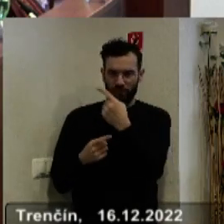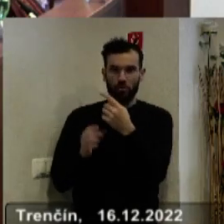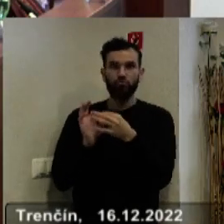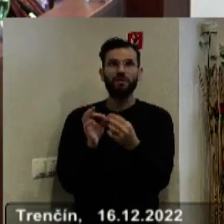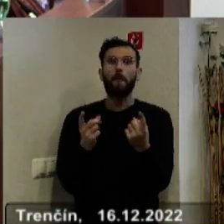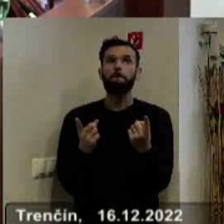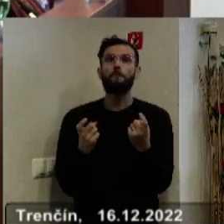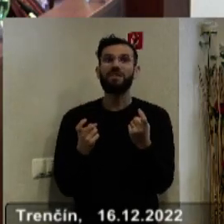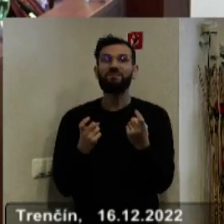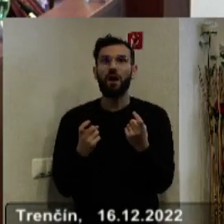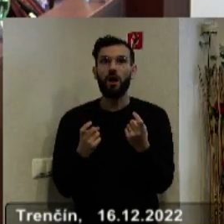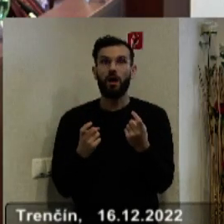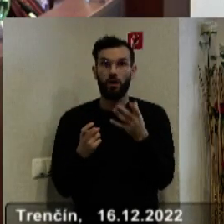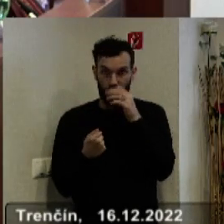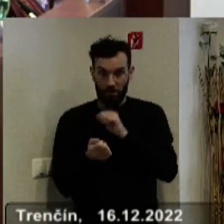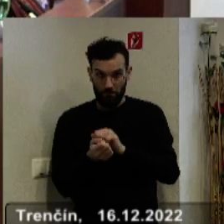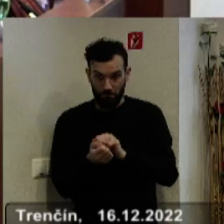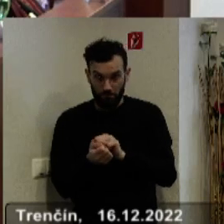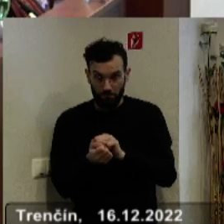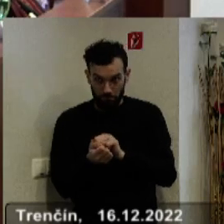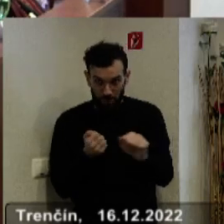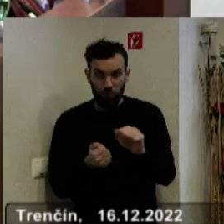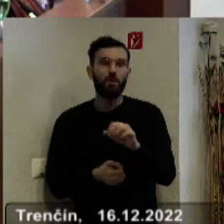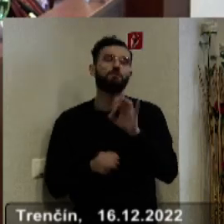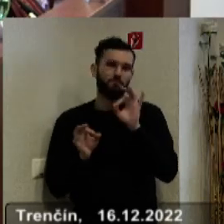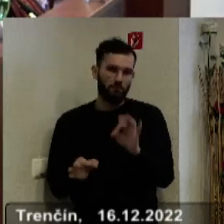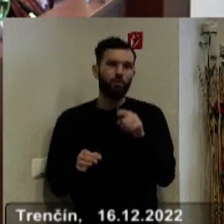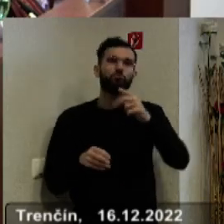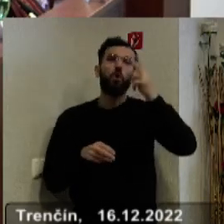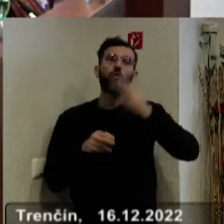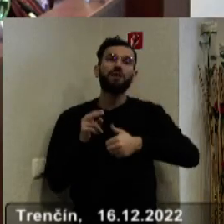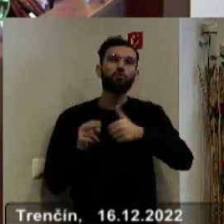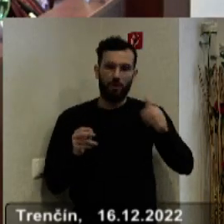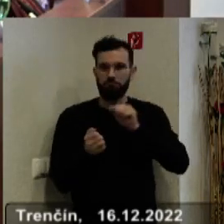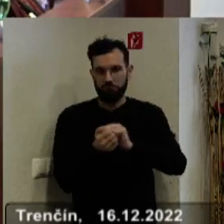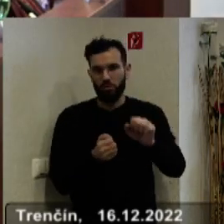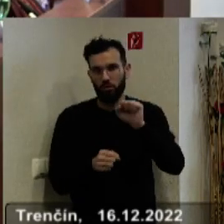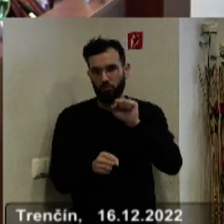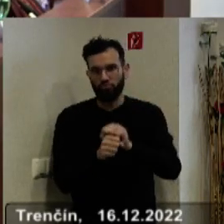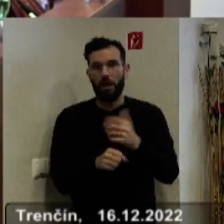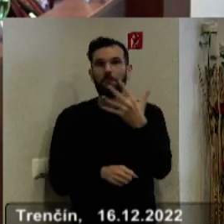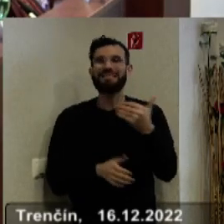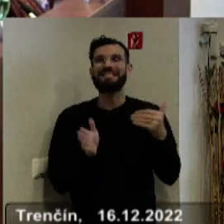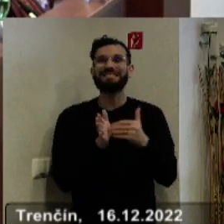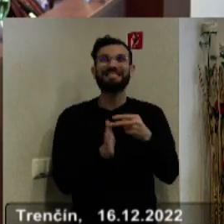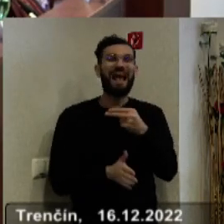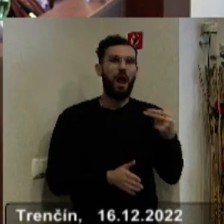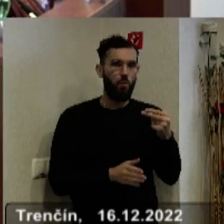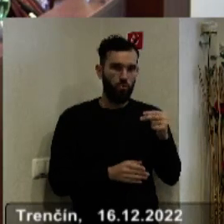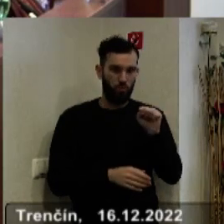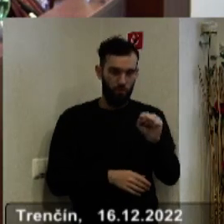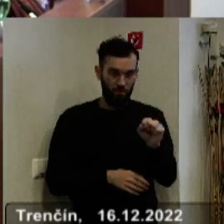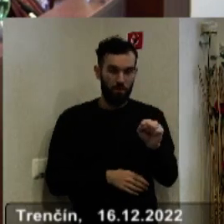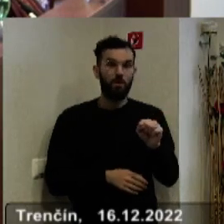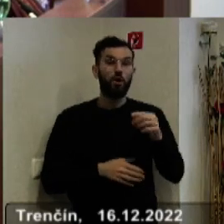motivačné či ešte nie? Budú minúte, dobre, do konca roka budú minúte, hej, tých 50 000 EUR. Takže k tým 50 000